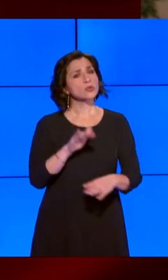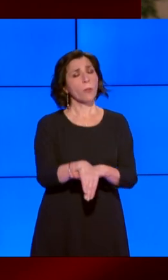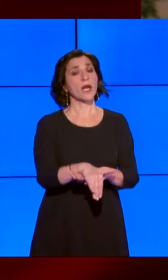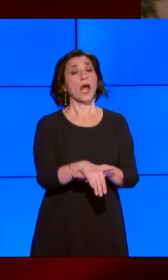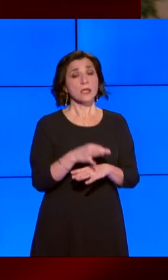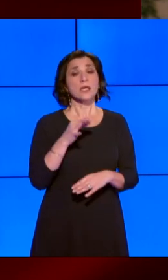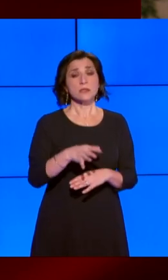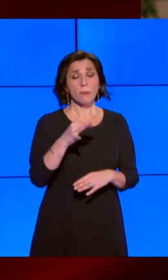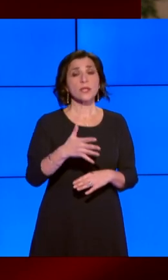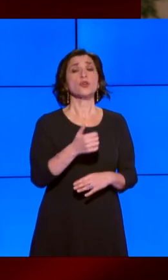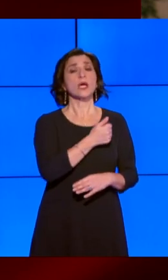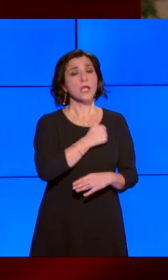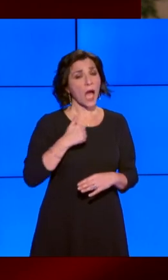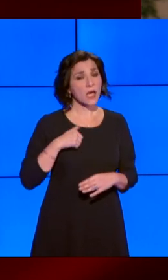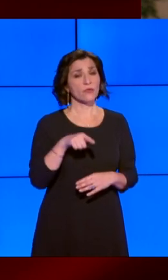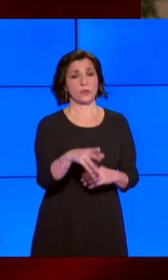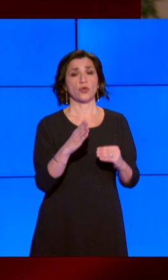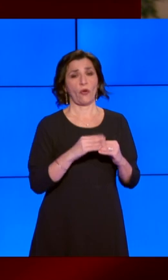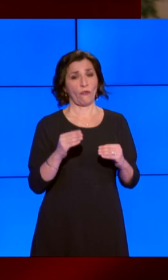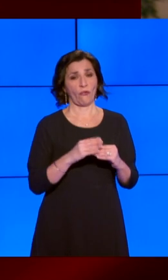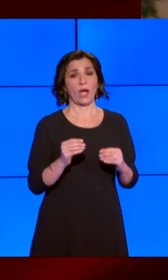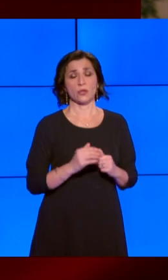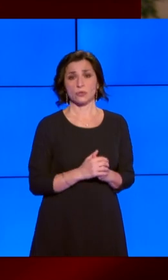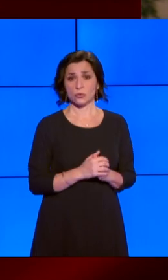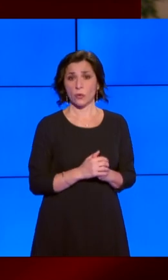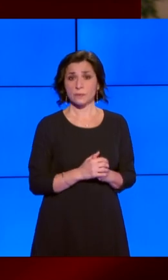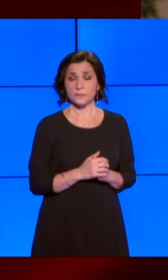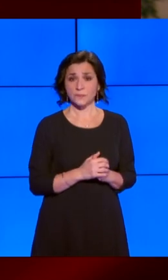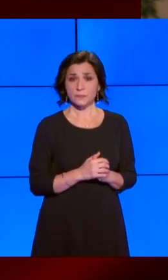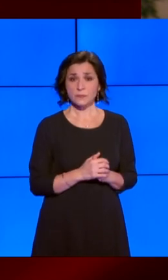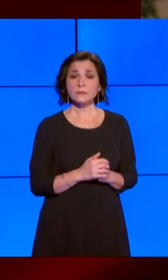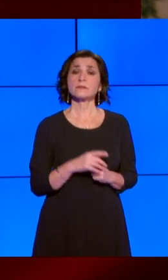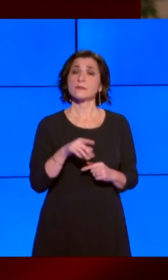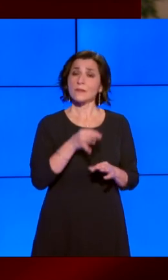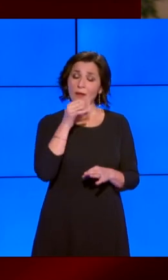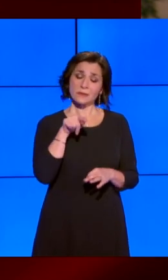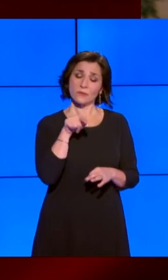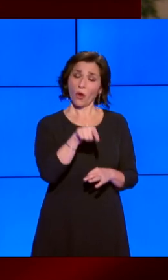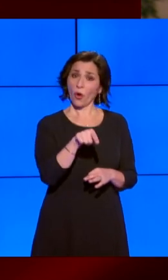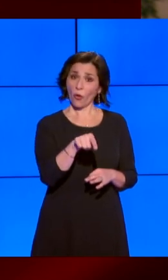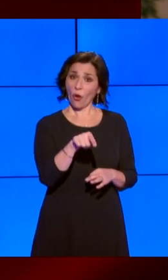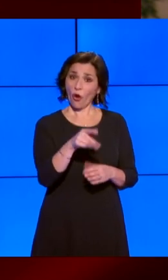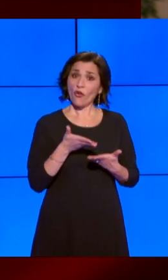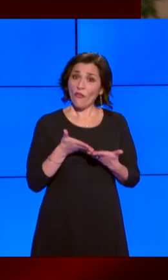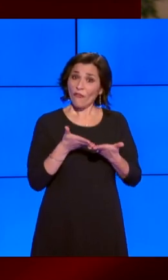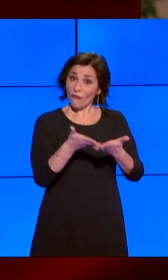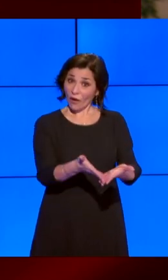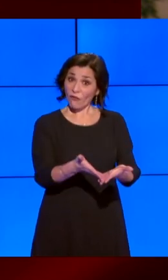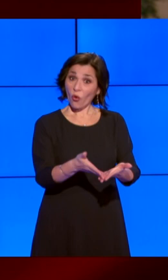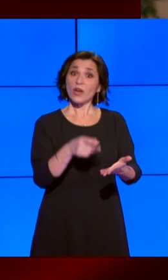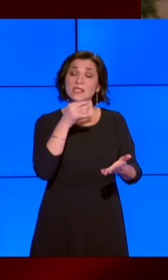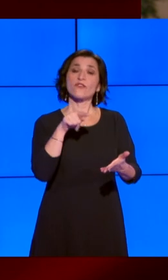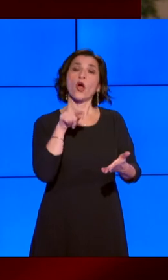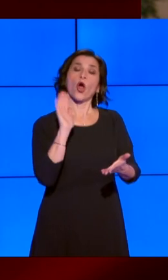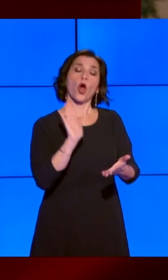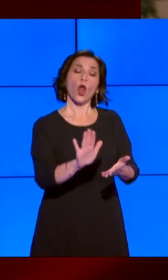Fornire sostegno alle famiglie vuol dire fare in modo che possono realizzare i loro progetti di vita e che